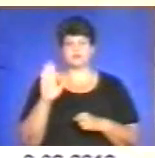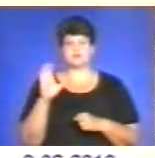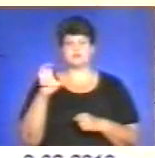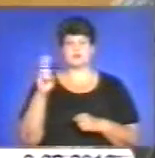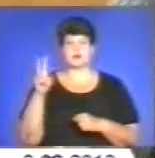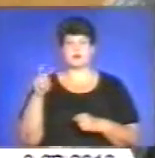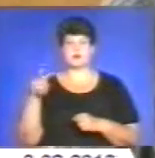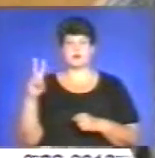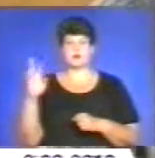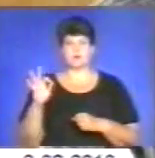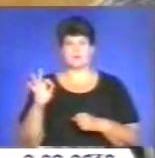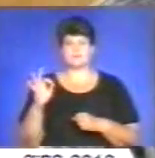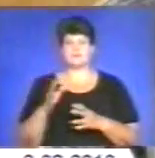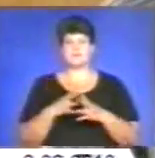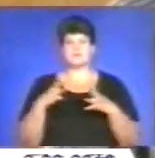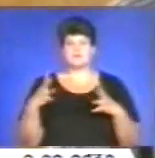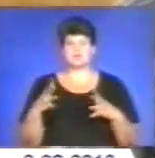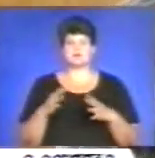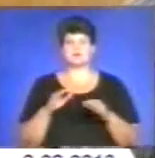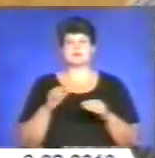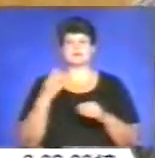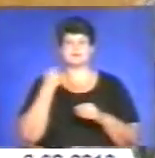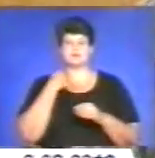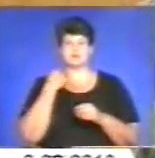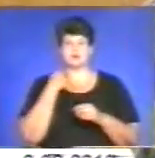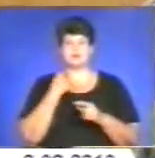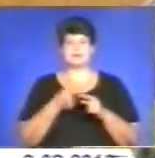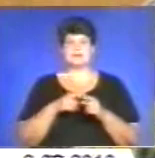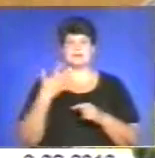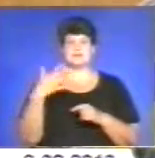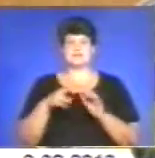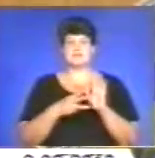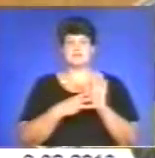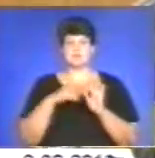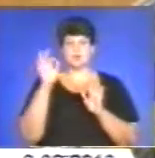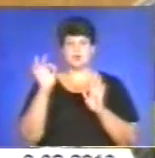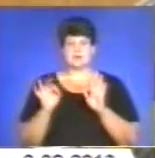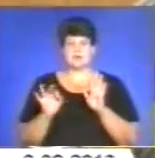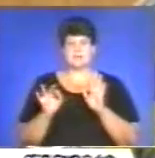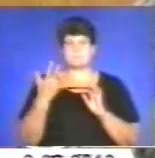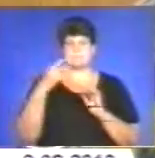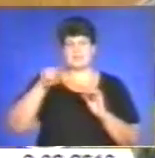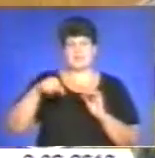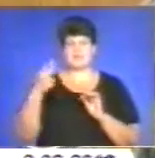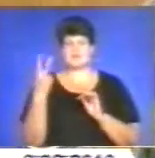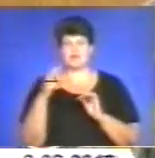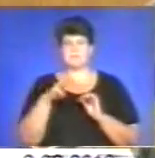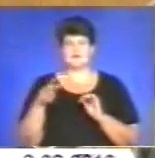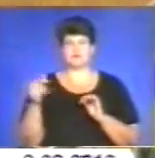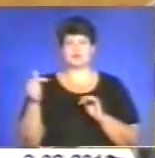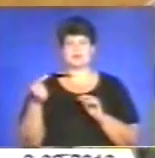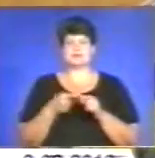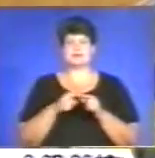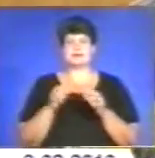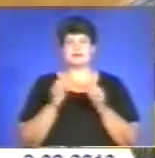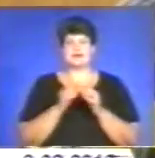Скалько. Найбільша питомова заборгованості – це 58% або 5,2 мільйона гривень припадає на 10